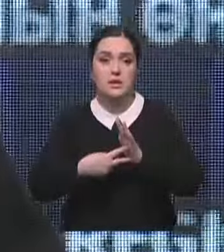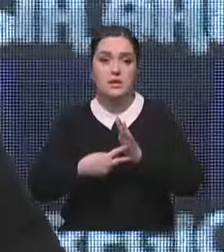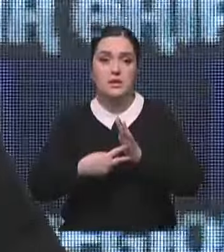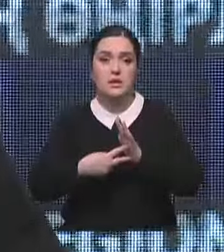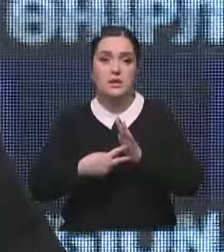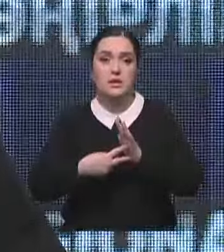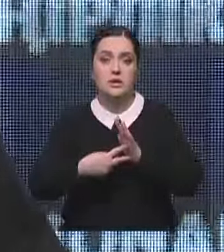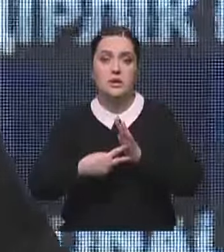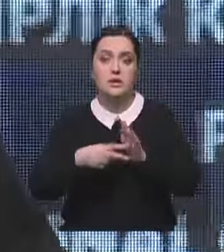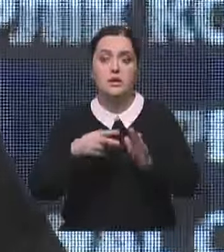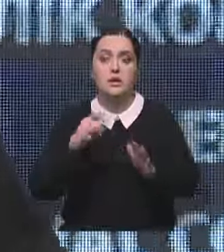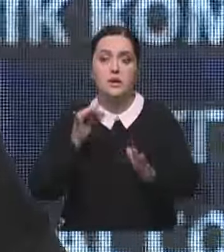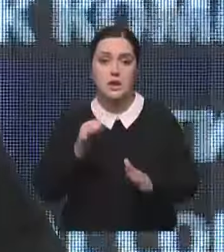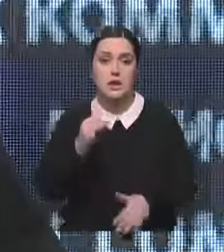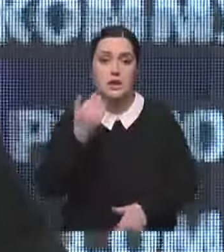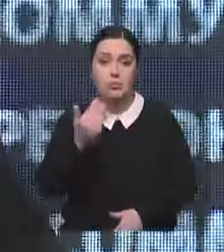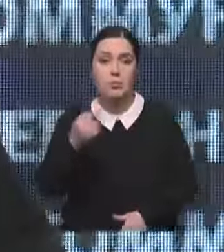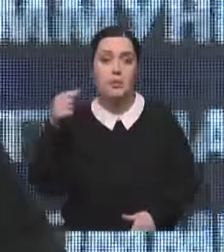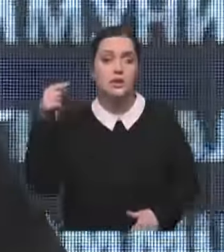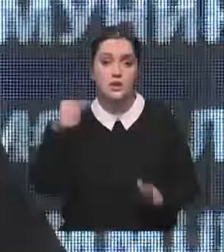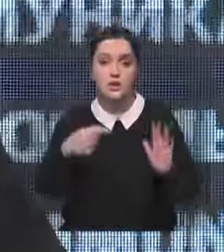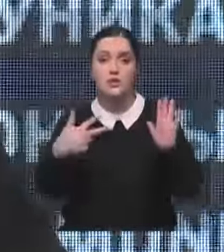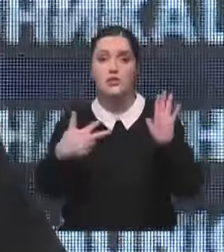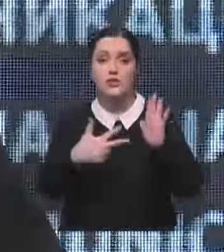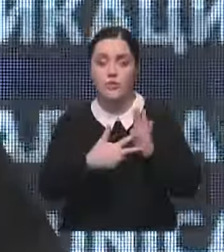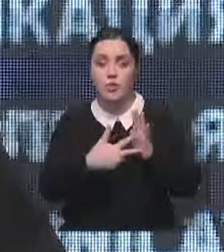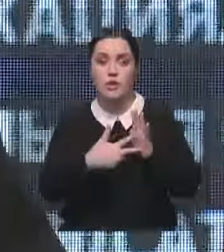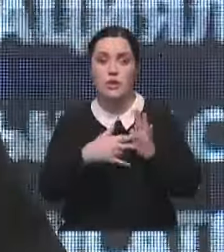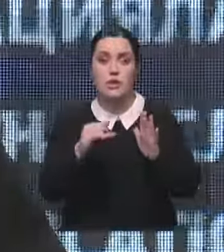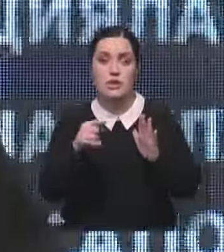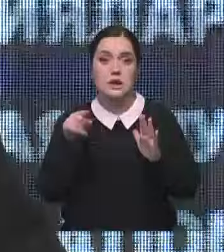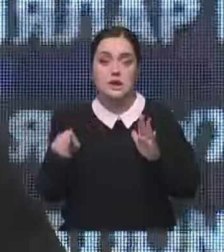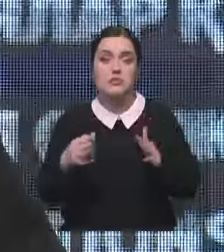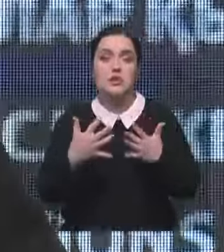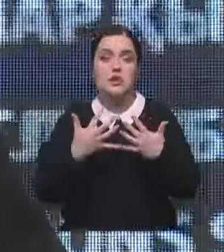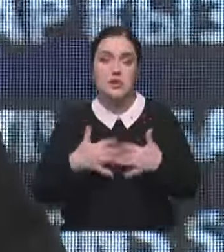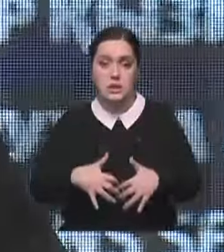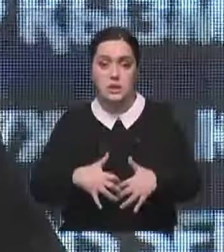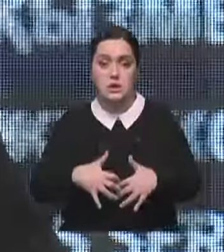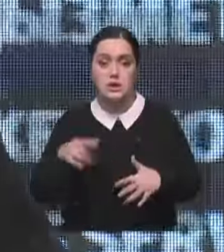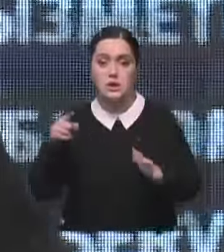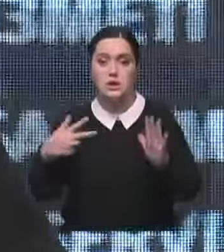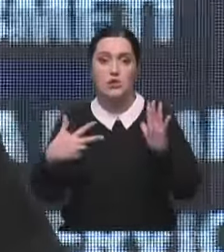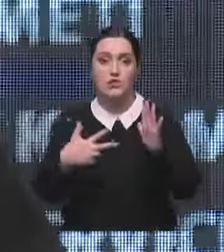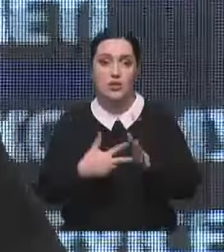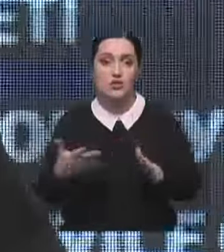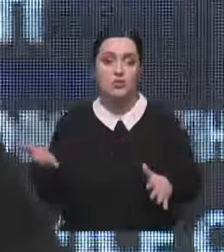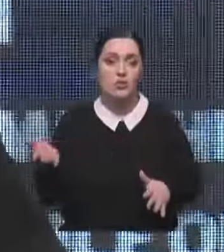соответственно, мы 1008 из этого числа, 1008 голов,